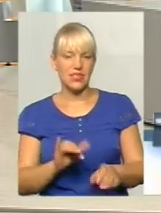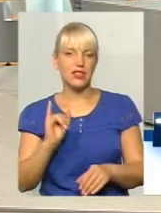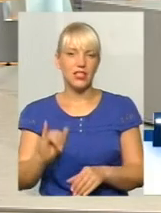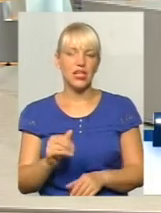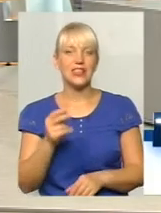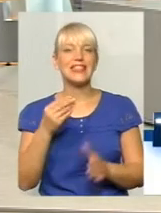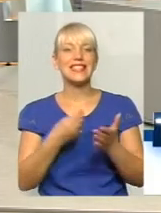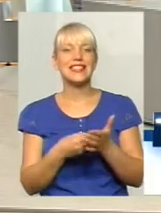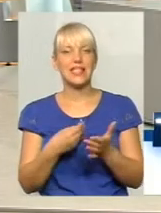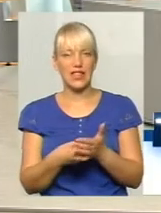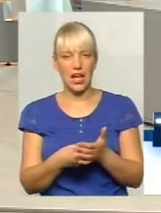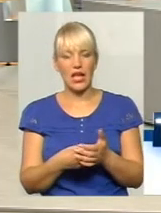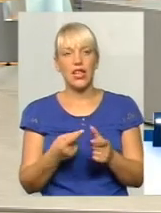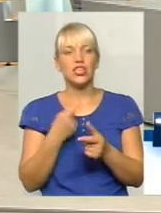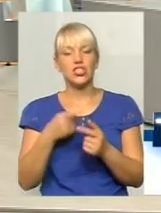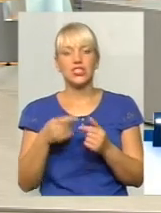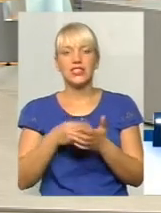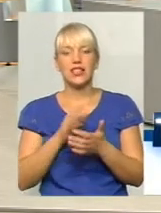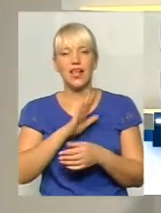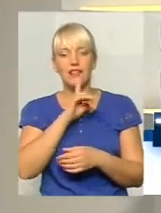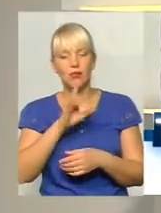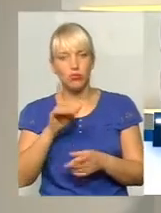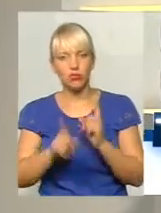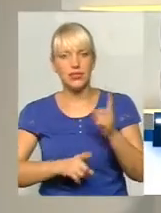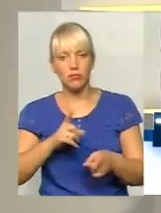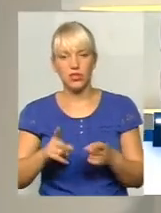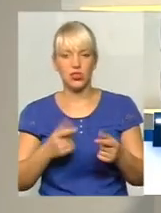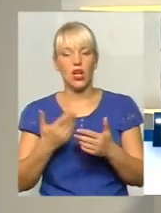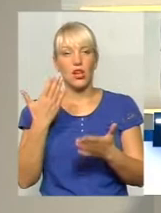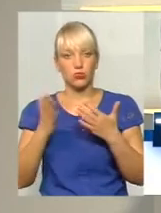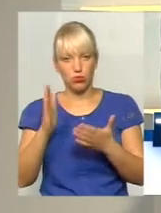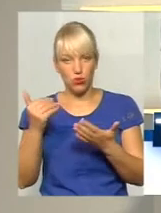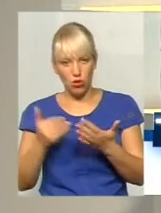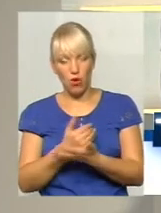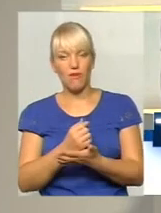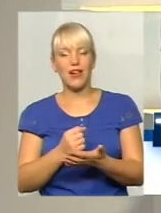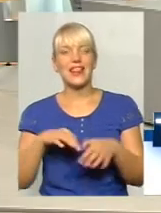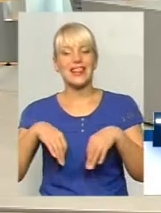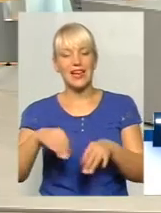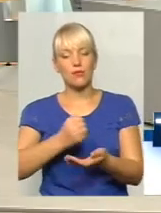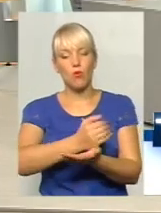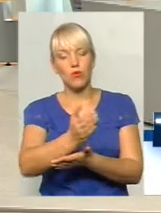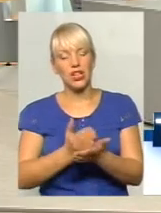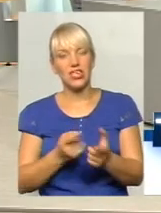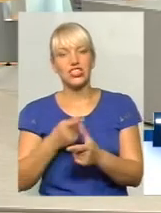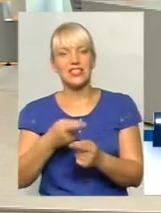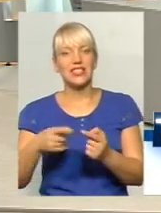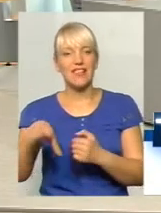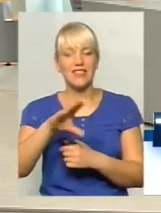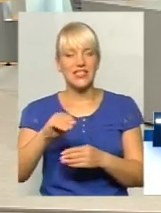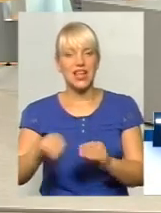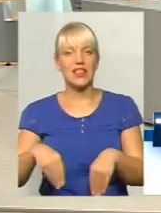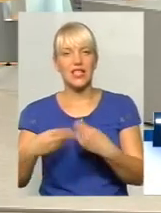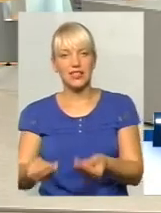Чи вона не зміняться, чи від запровадження нових правил і нової транспортної мережі, чи не призведе це все для